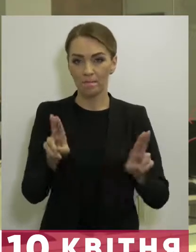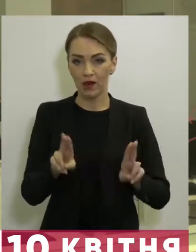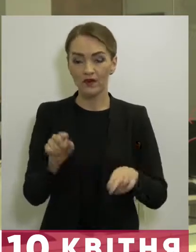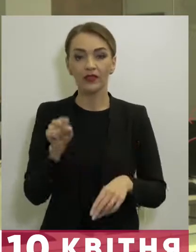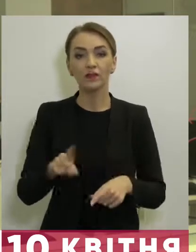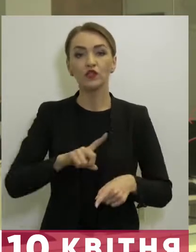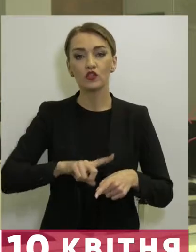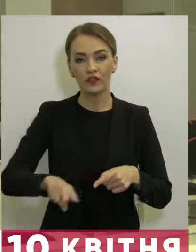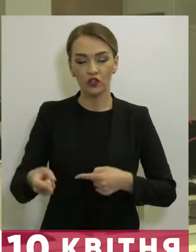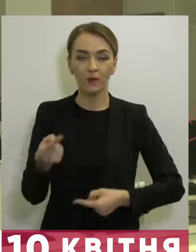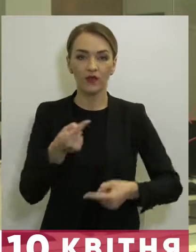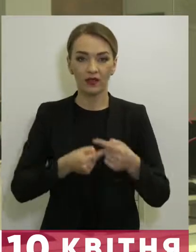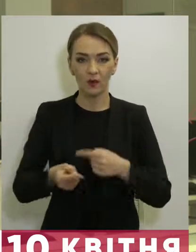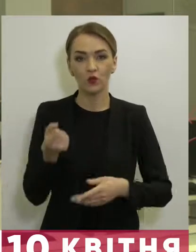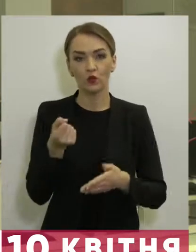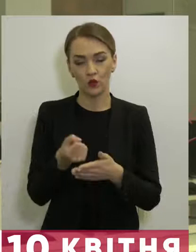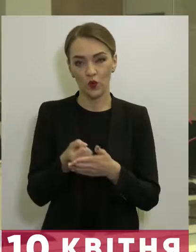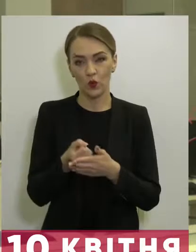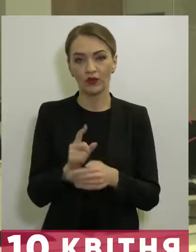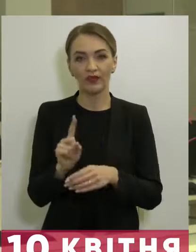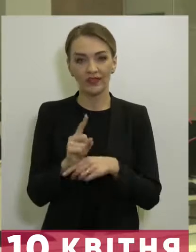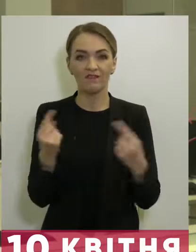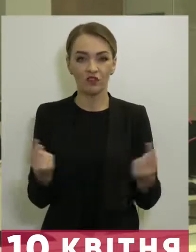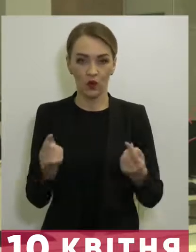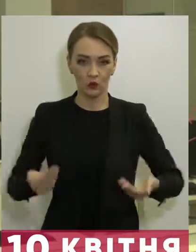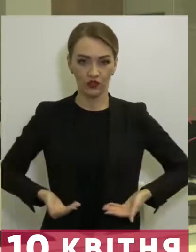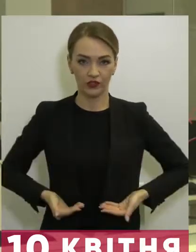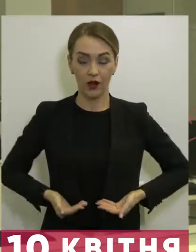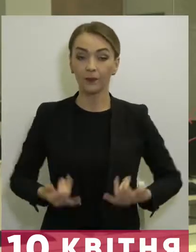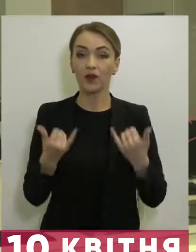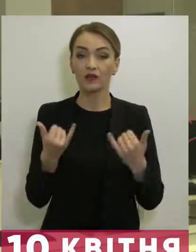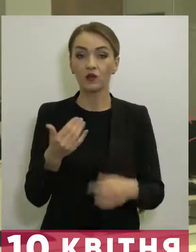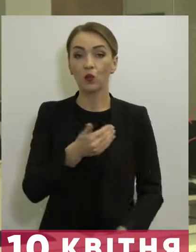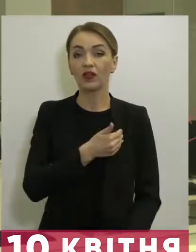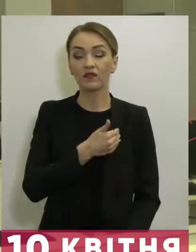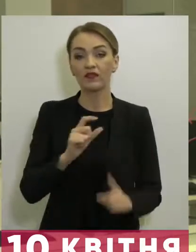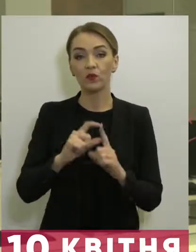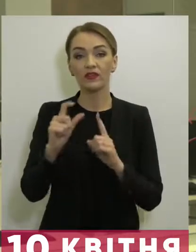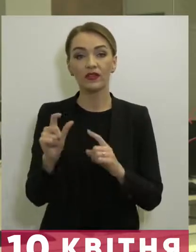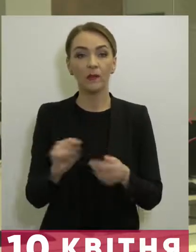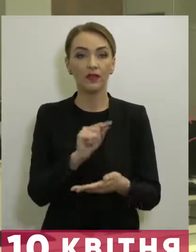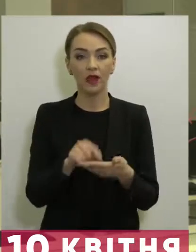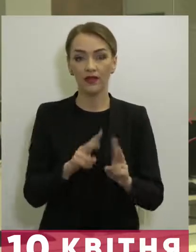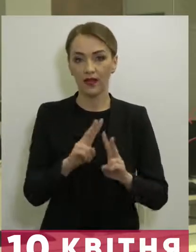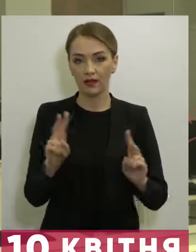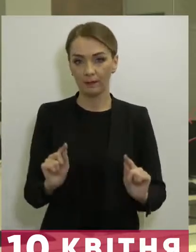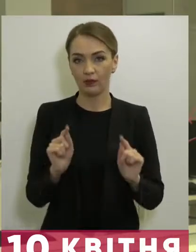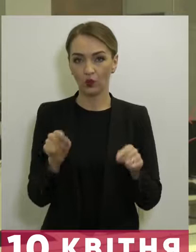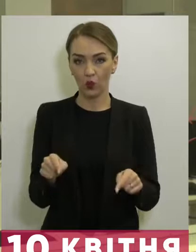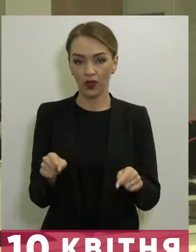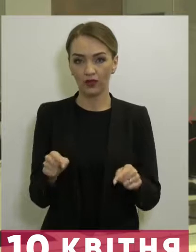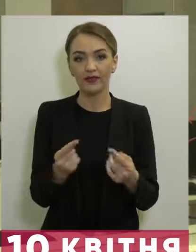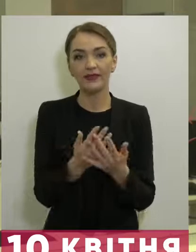швидше повернемось до звичайного життя. А зараз я хотів би відповісти на питання, які приходять нам